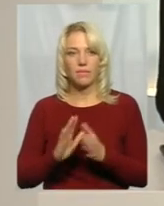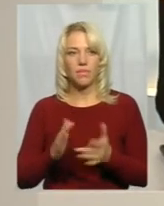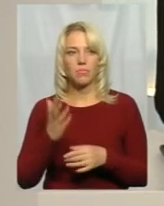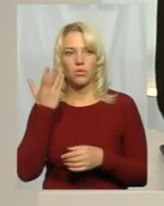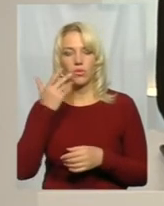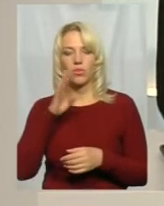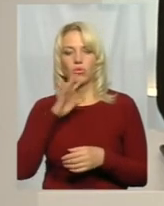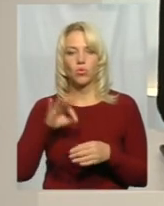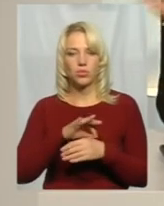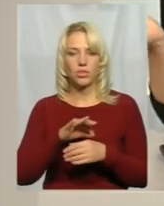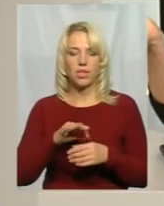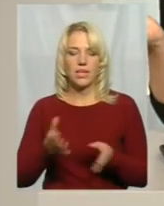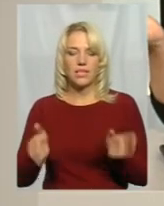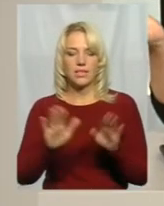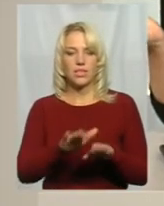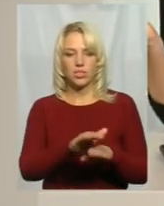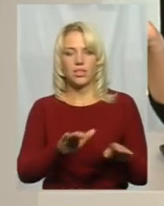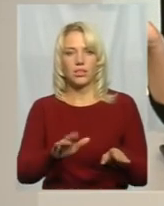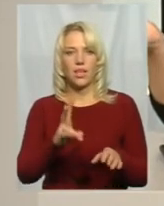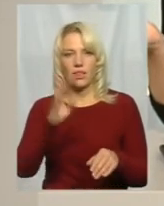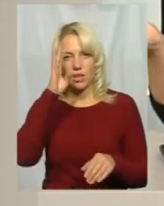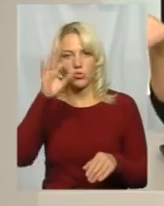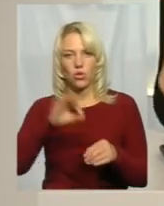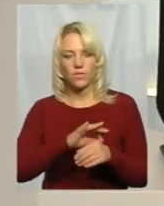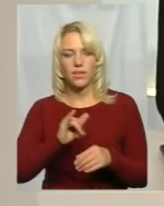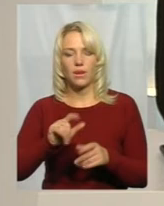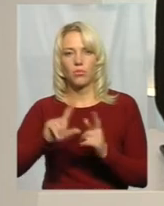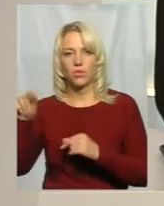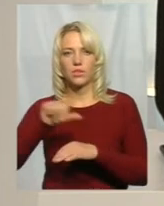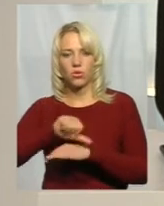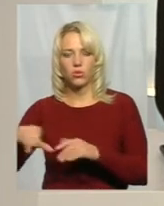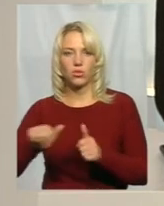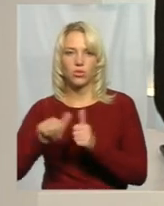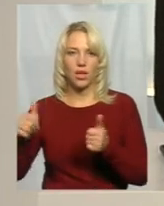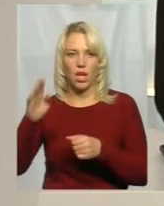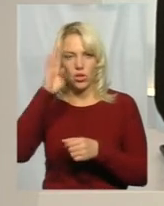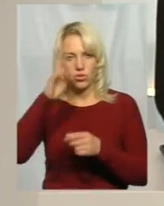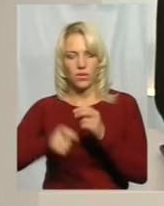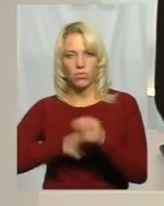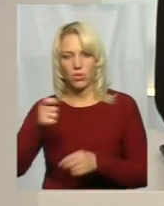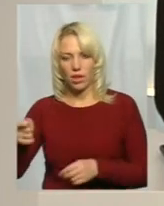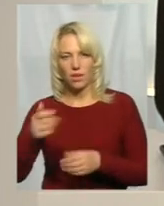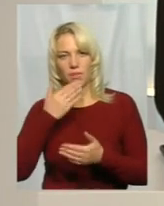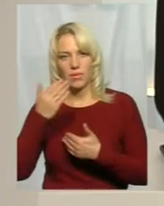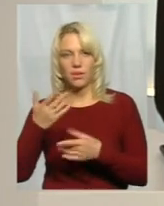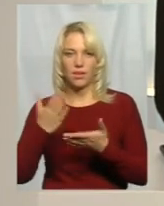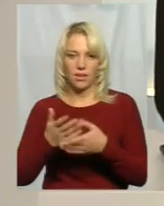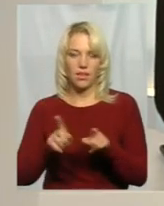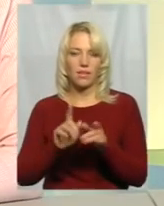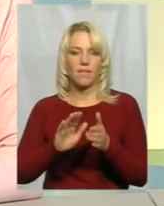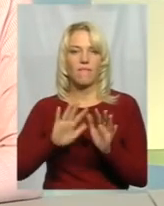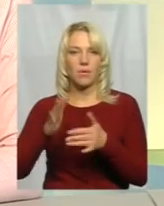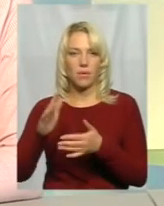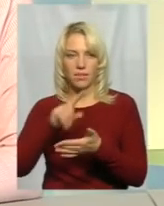дітей на чоловіка, поїхала за кордон і розлучилися, чоловік подає, чи в нашій області немає такі? Є такі випадки.